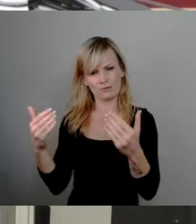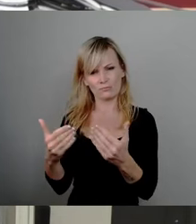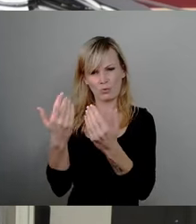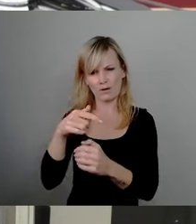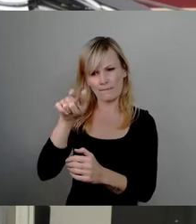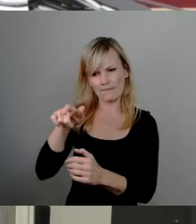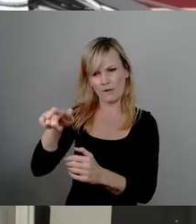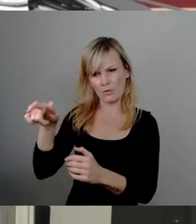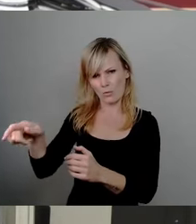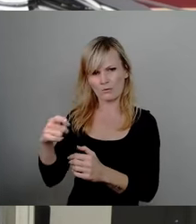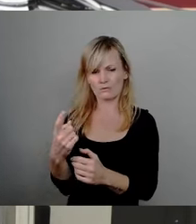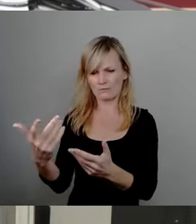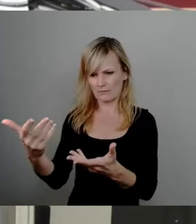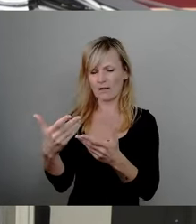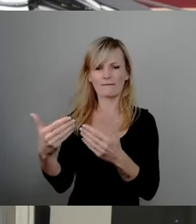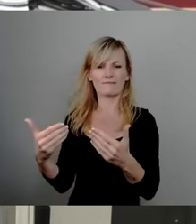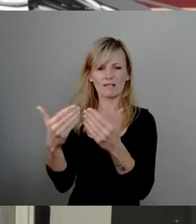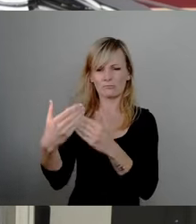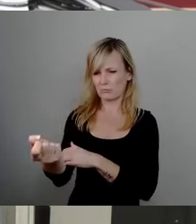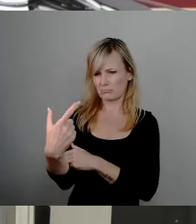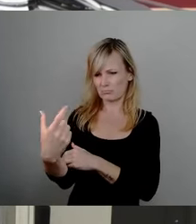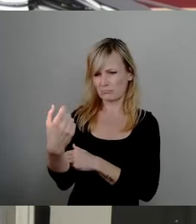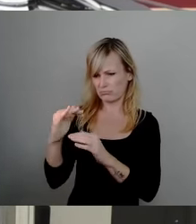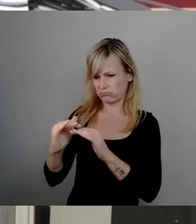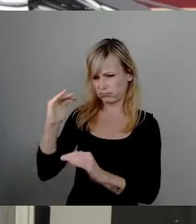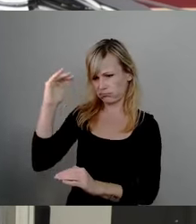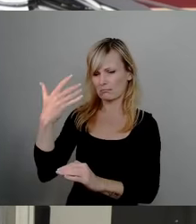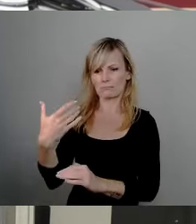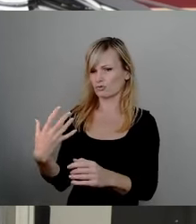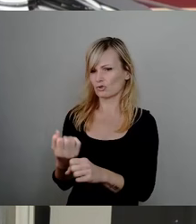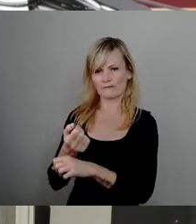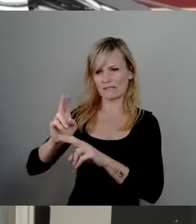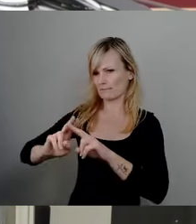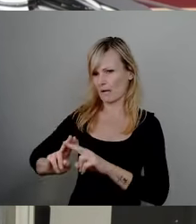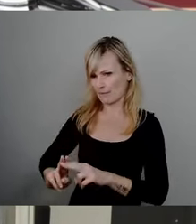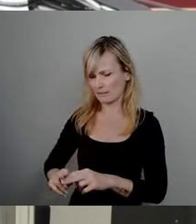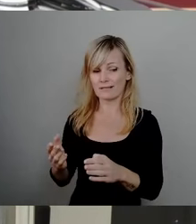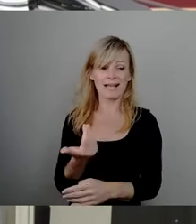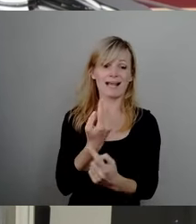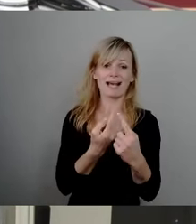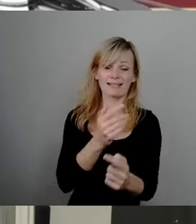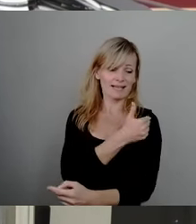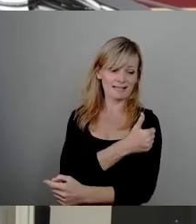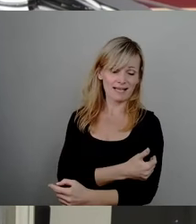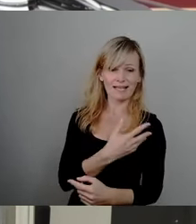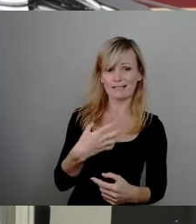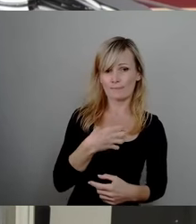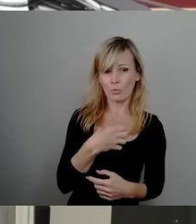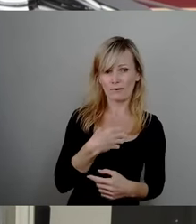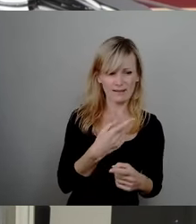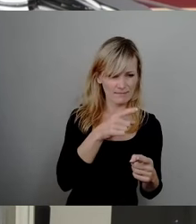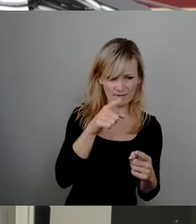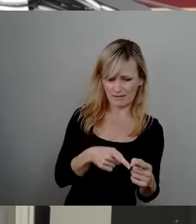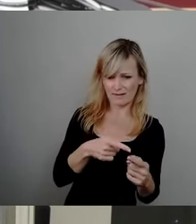bearbeitet hat. Und auf der anderen Seite hat die Stadt auch ein Riesenproblem, das alles zu bewerten, weil sie an